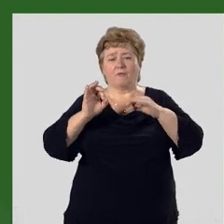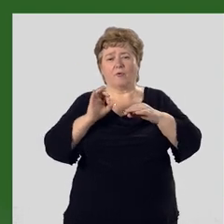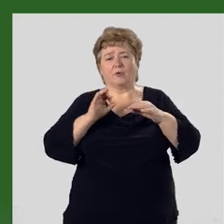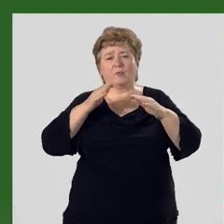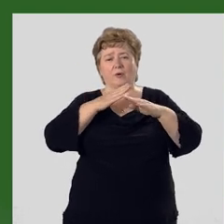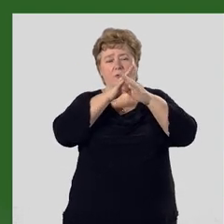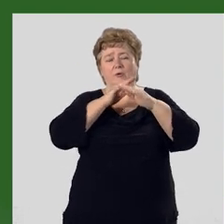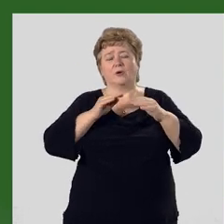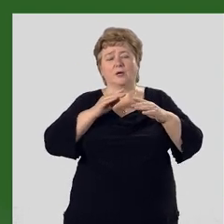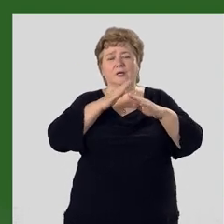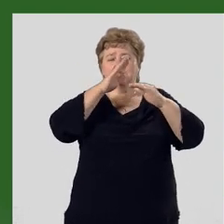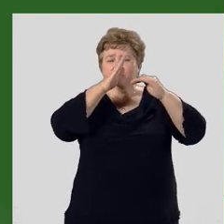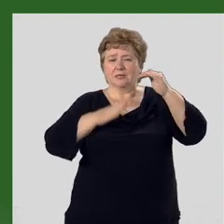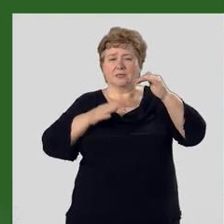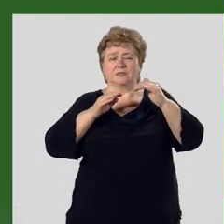пики и гряды.